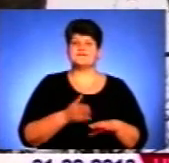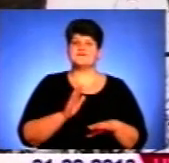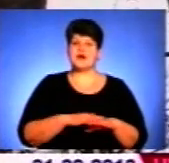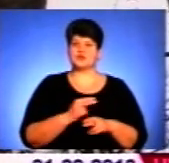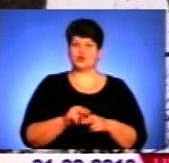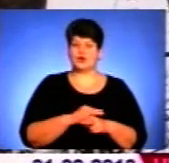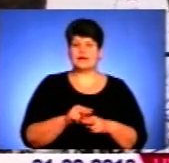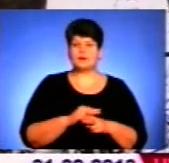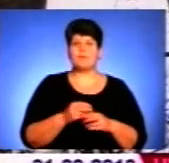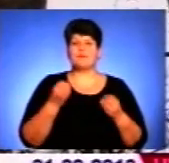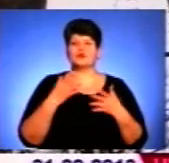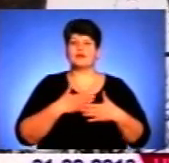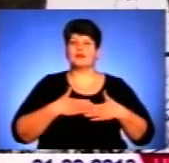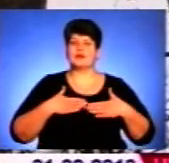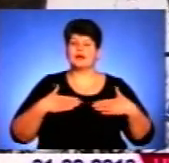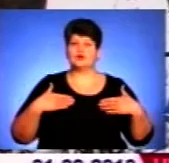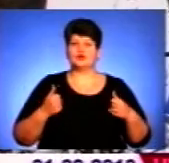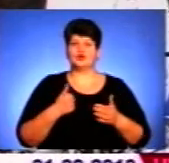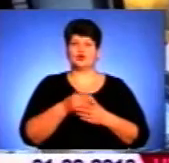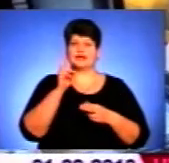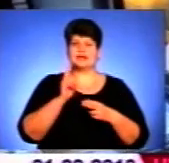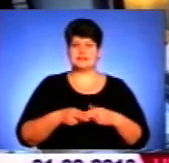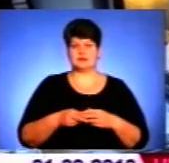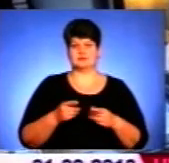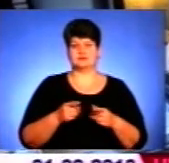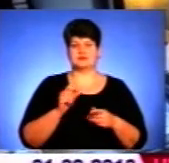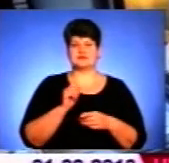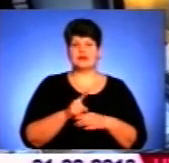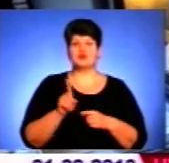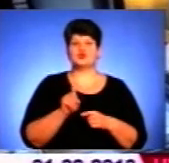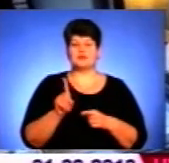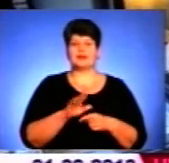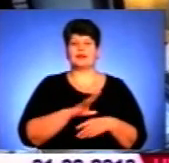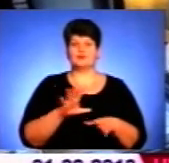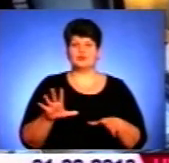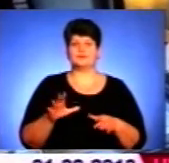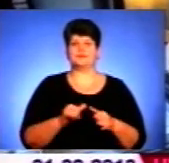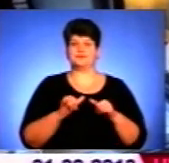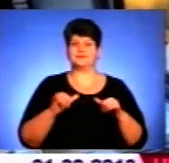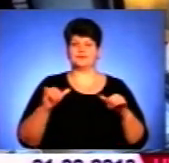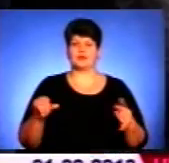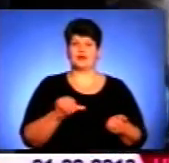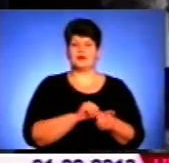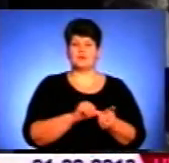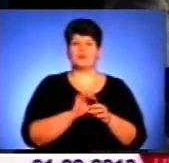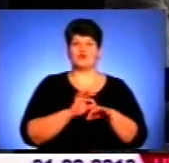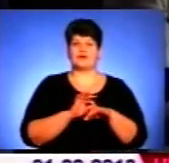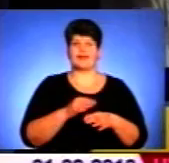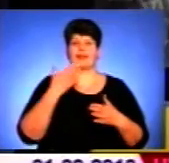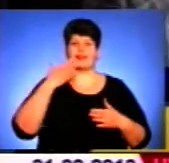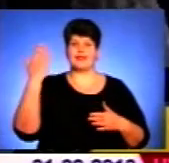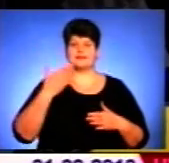Просто не бажає до кінця поставити собі задачу. Щоб запобігти поширенню наркоманії, лікарі проводять лекції з учнями та